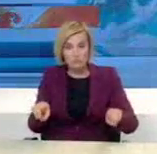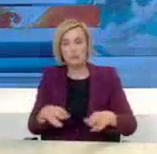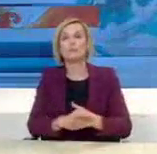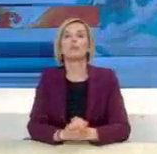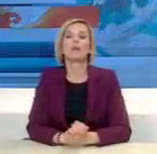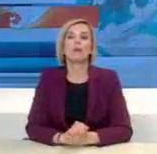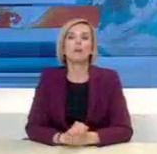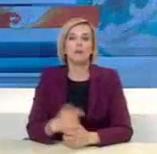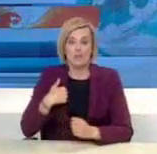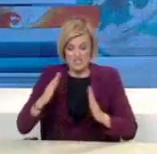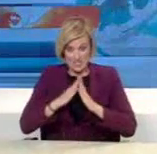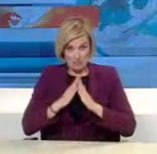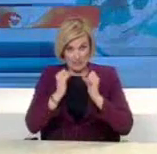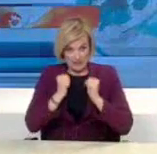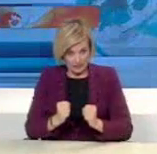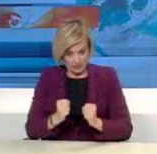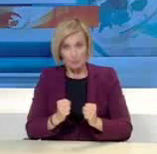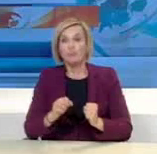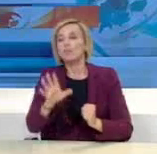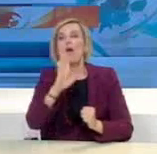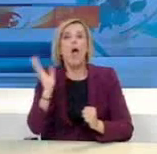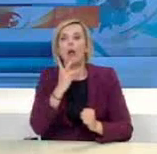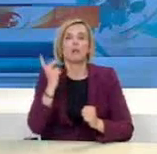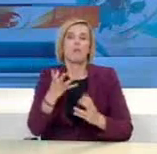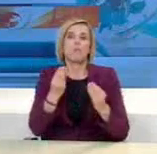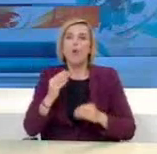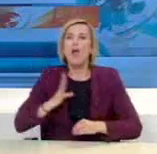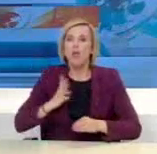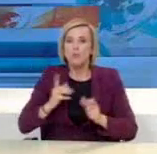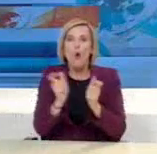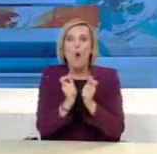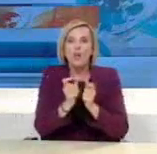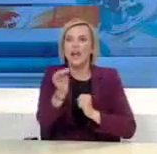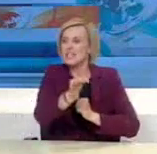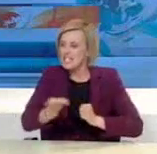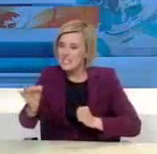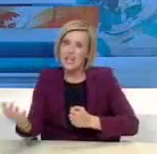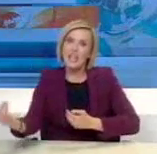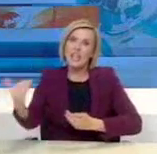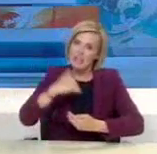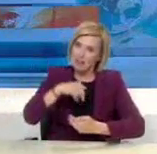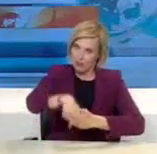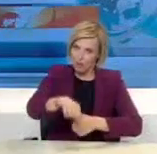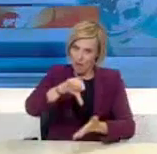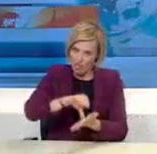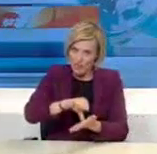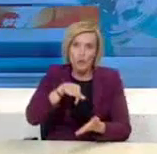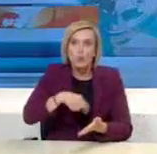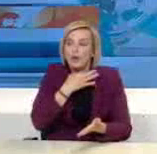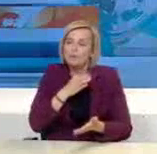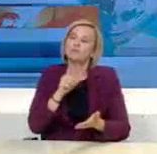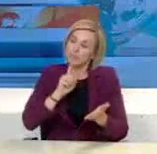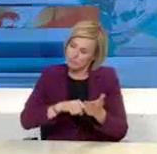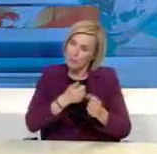στον τόπο της μόνιμης κατοικίας. Σε κάθε όχημα ιδιωτικής και δημόσιας χρήσης, επιτρέπεται να